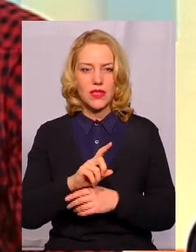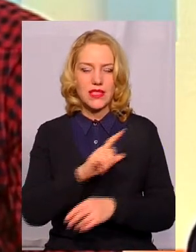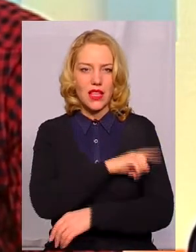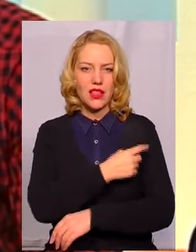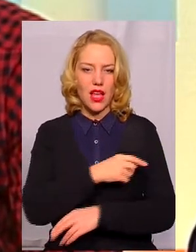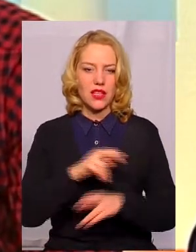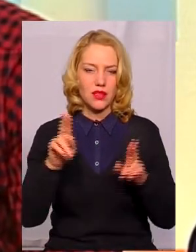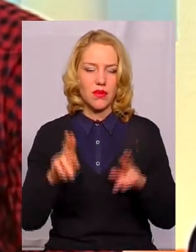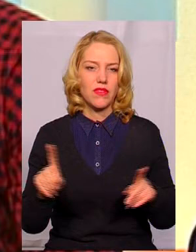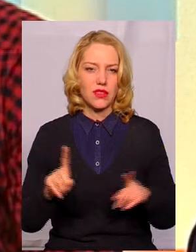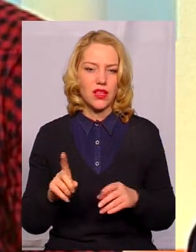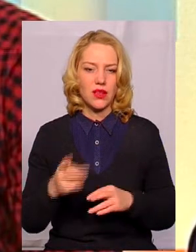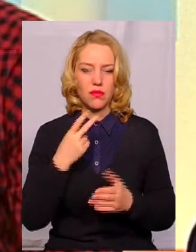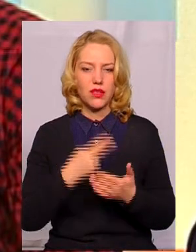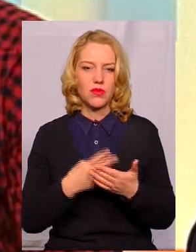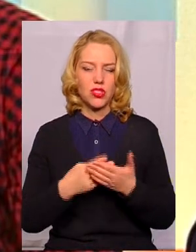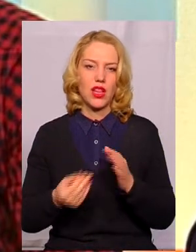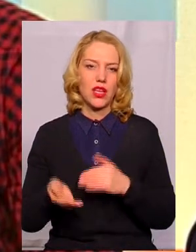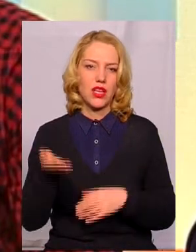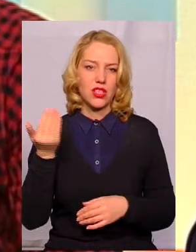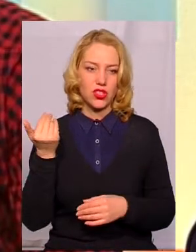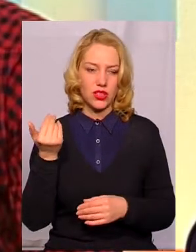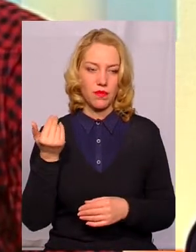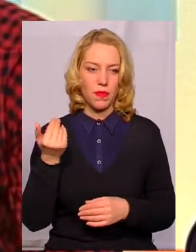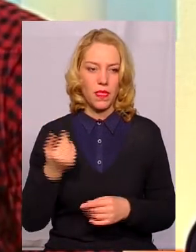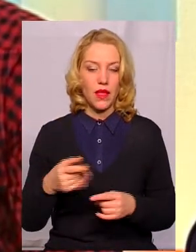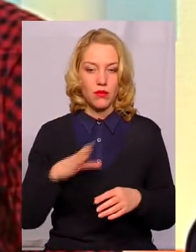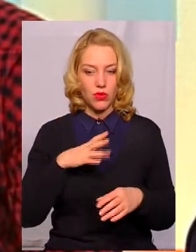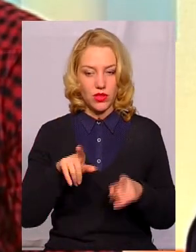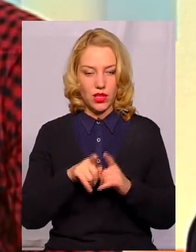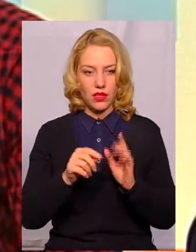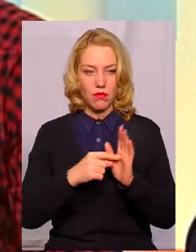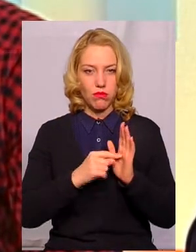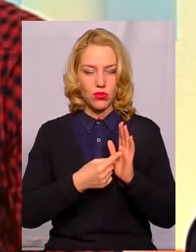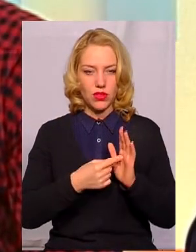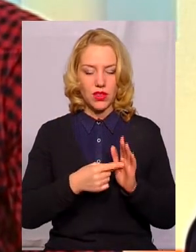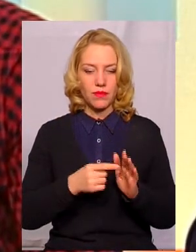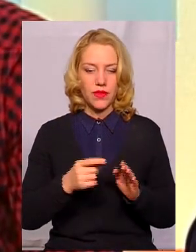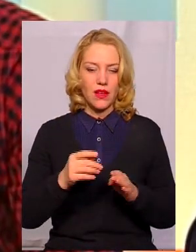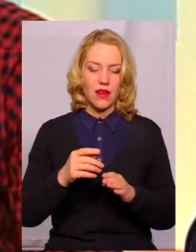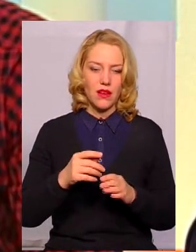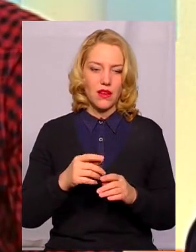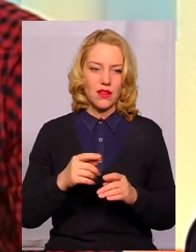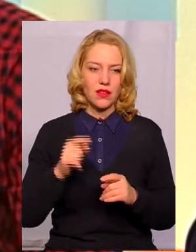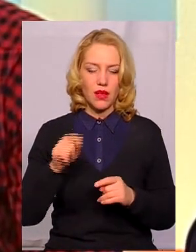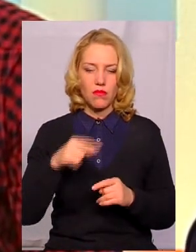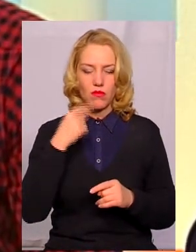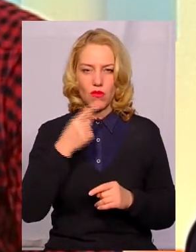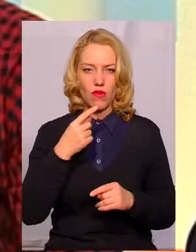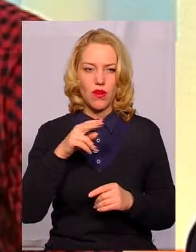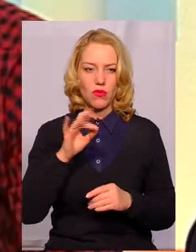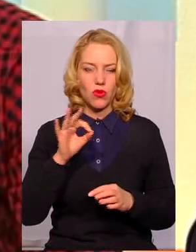які передбачали раніше, наприклад, це були такі пункти відхилення, так би мовити.